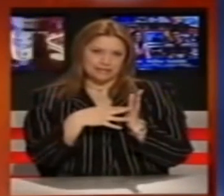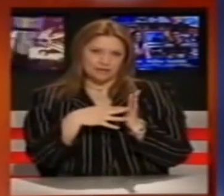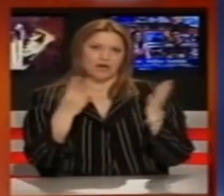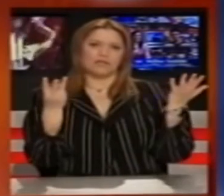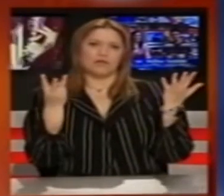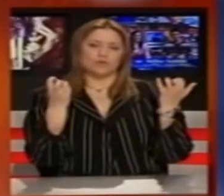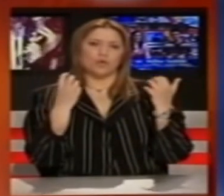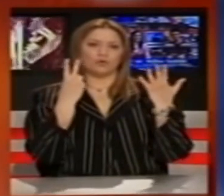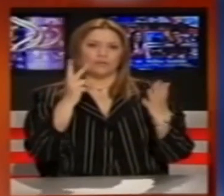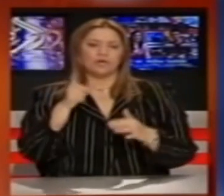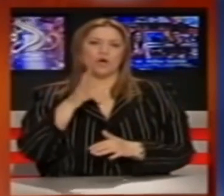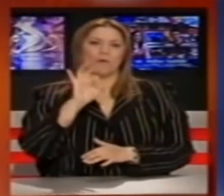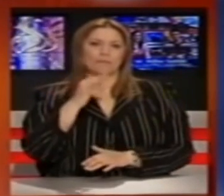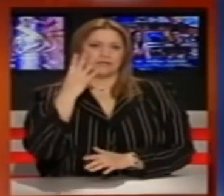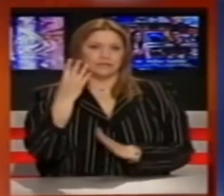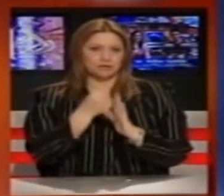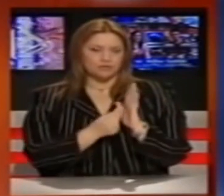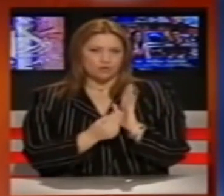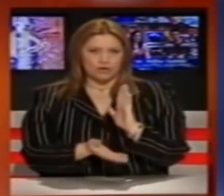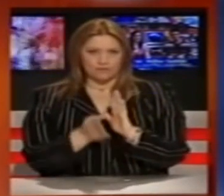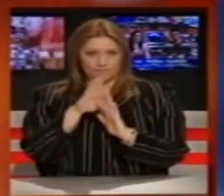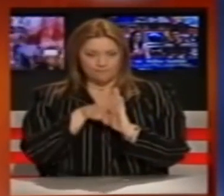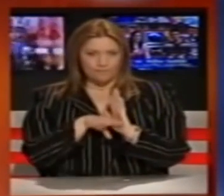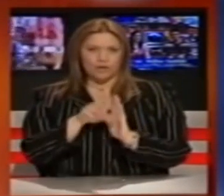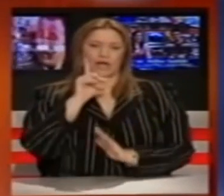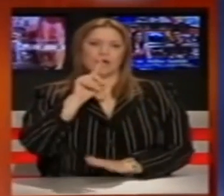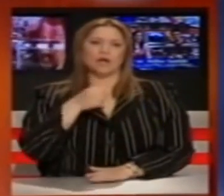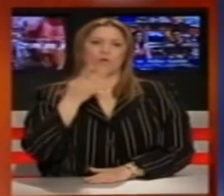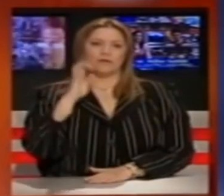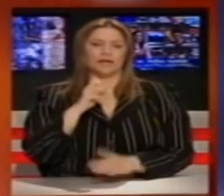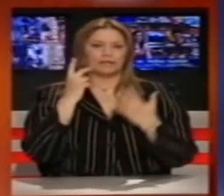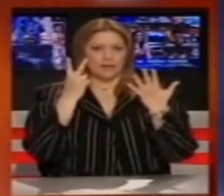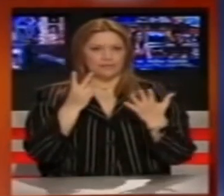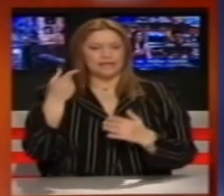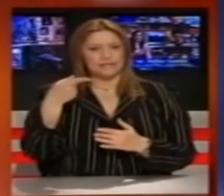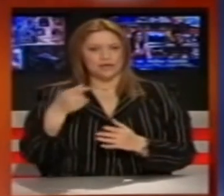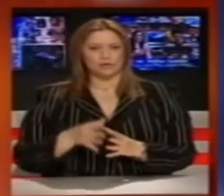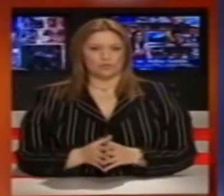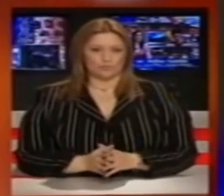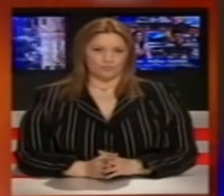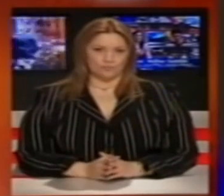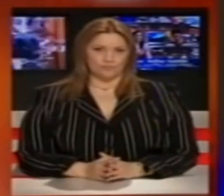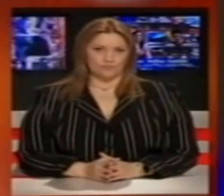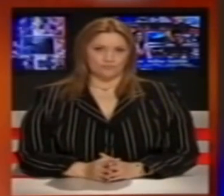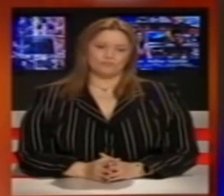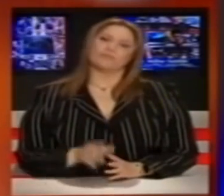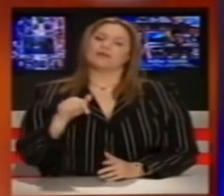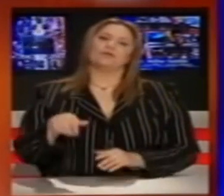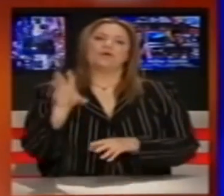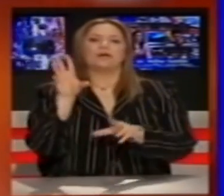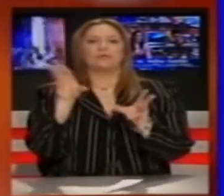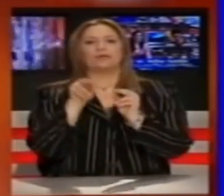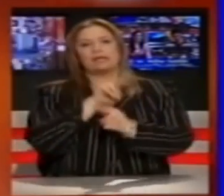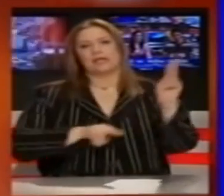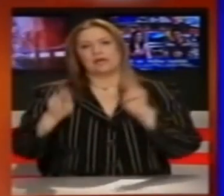βρίσκεται στις.087,54 μονάδες μειωμένους κατά 1,47%. Και να